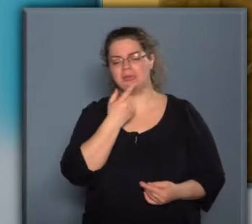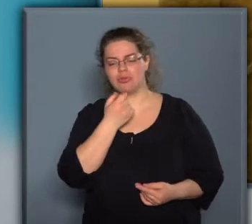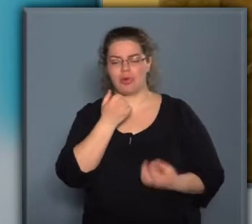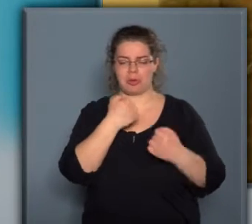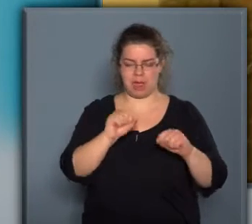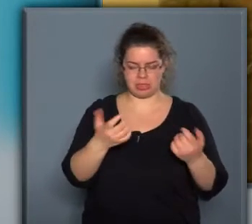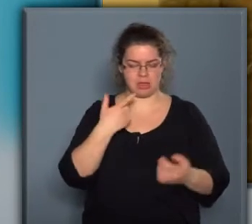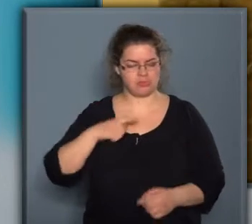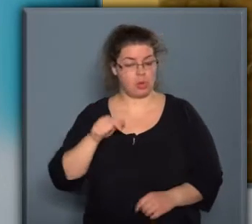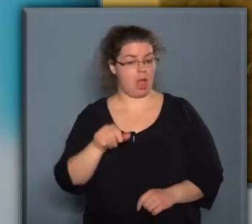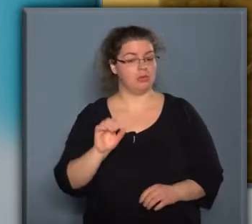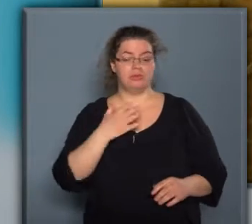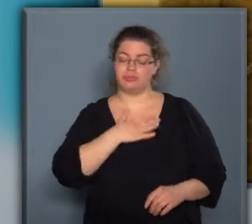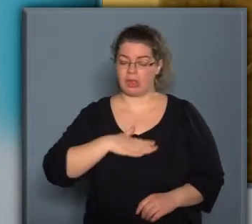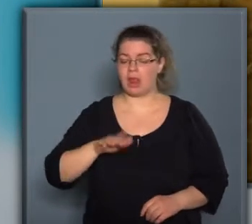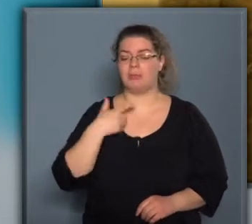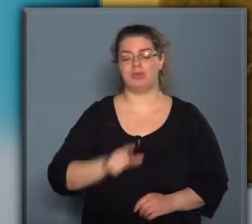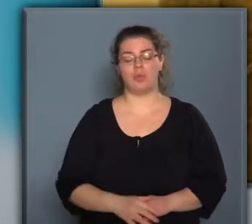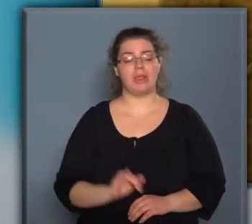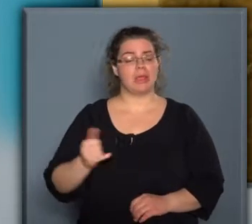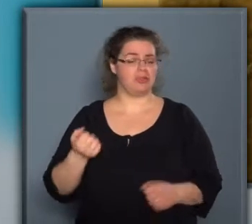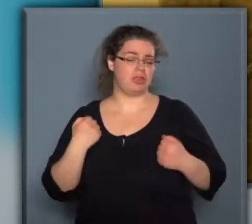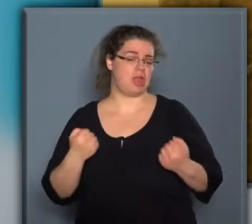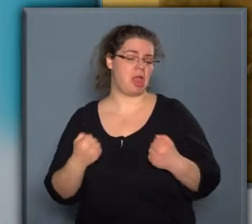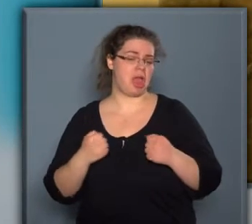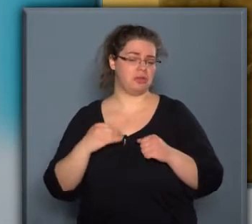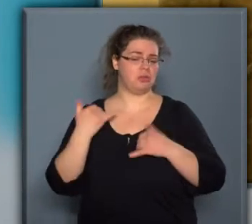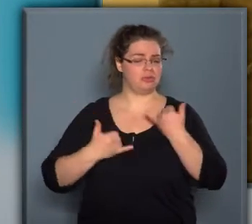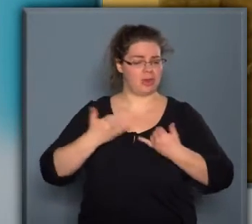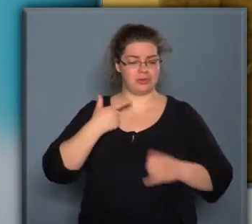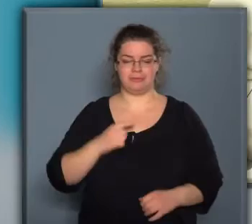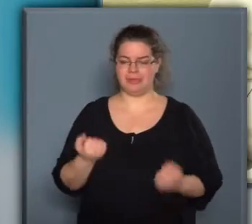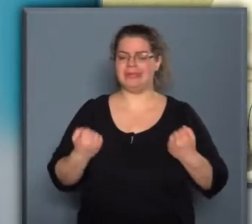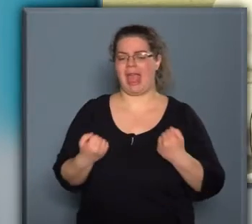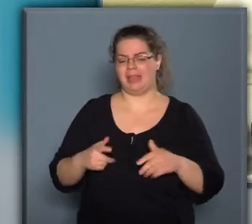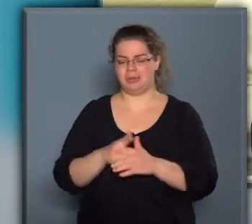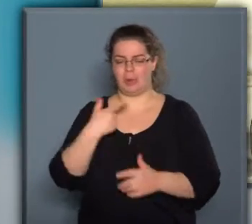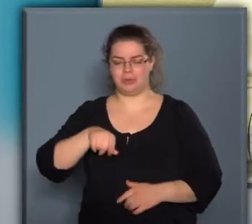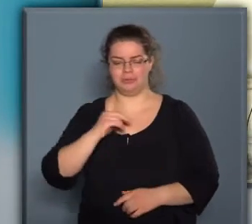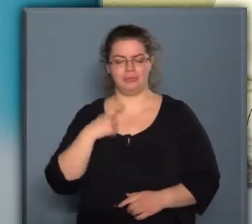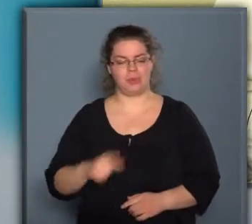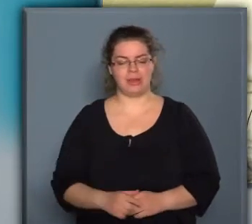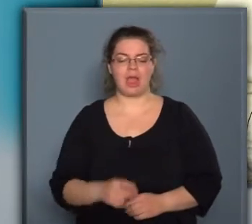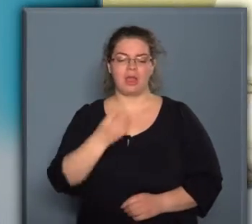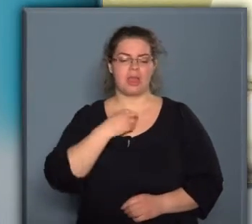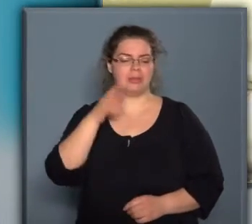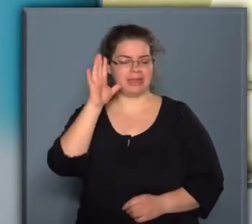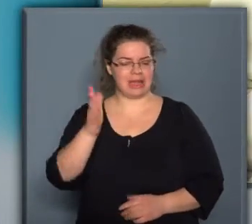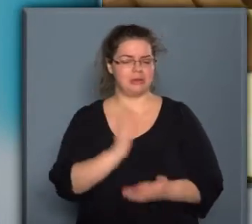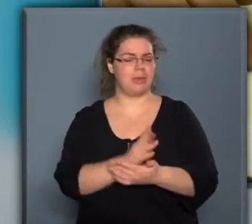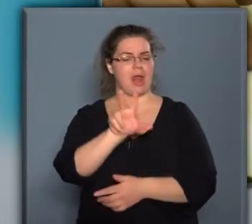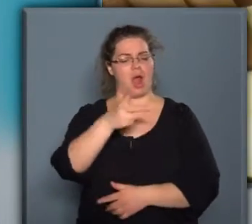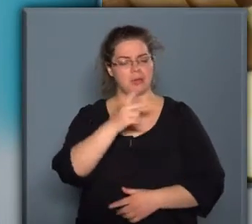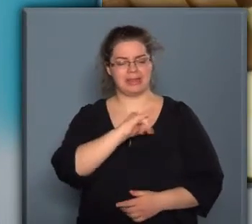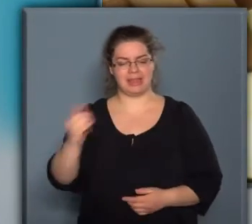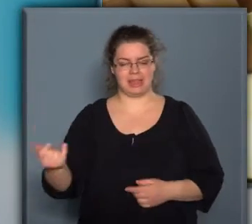többféle mentes. Az is nagyon kellemes volt, egy nagyon erős mezőny volt, nehéz dolgunk volt. Gyarmati Károly a zsűri elnökeim már harmadik